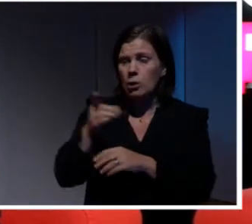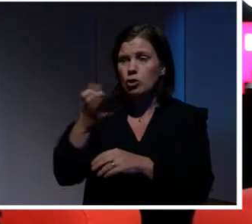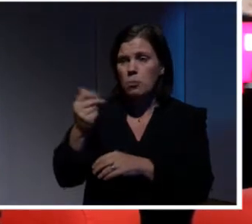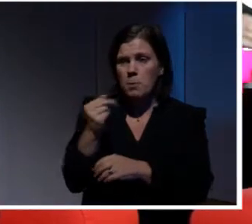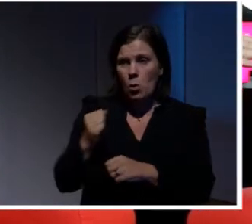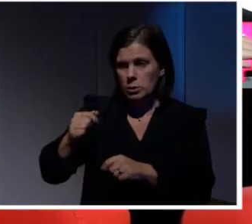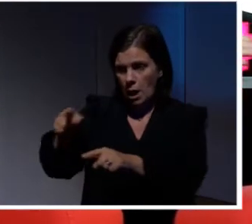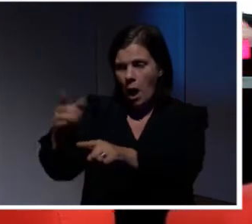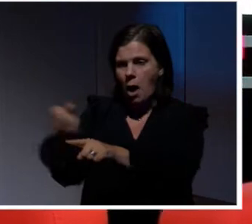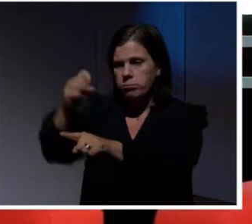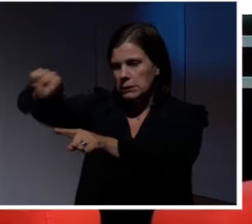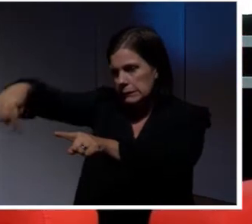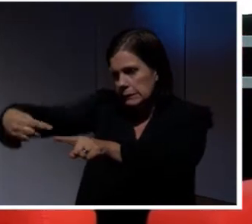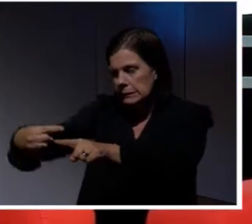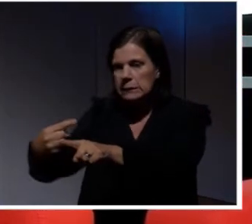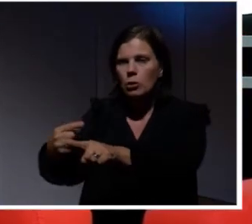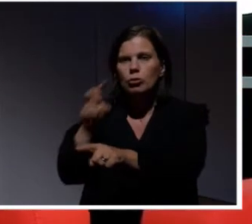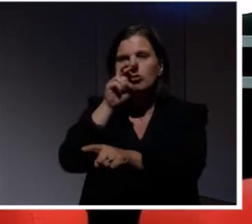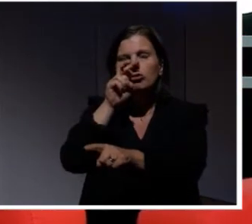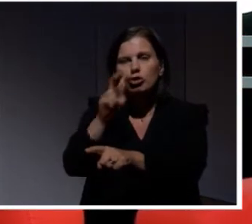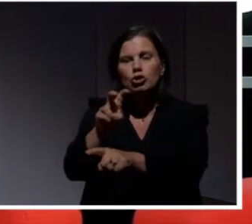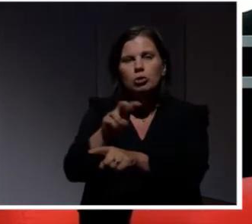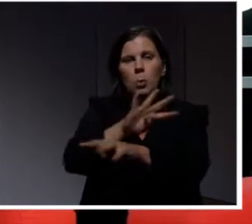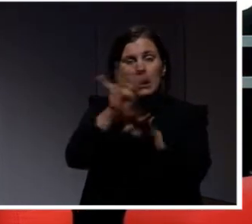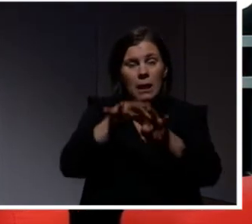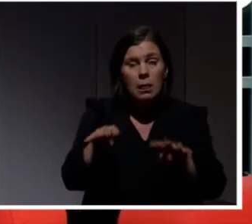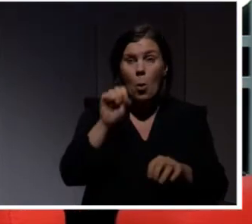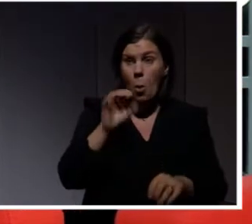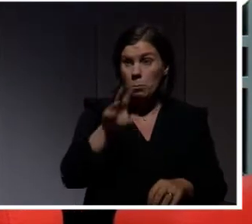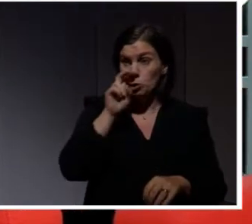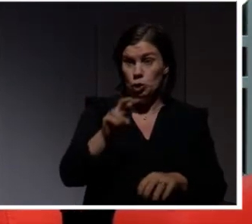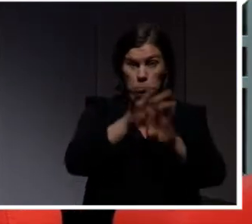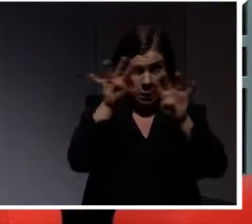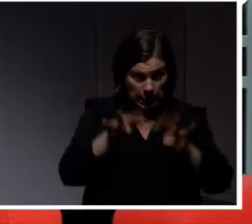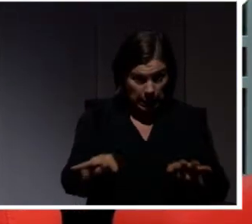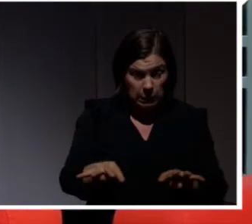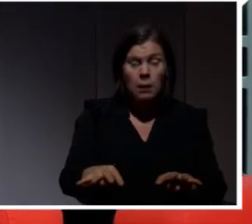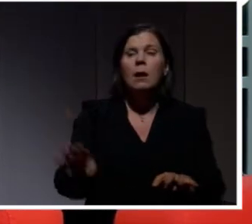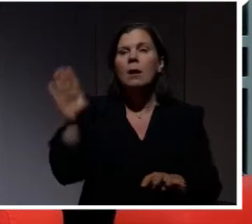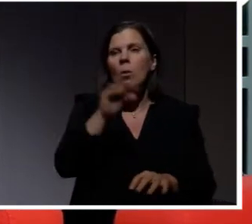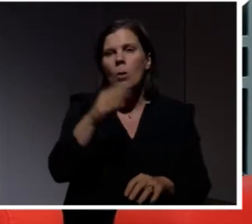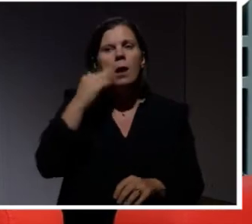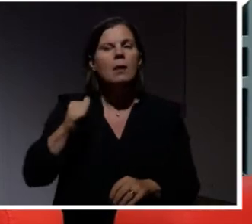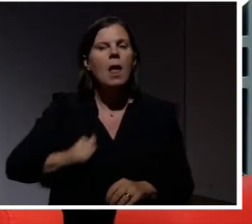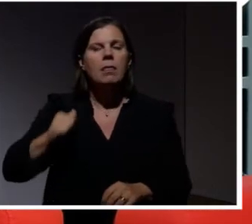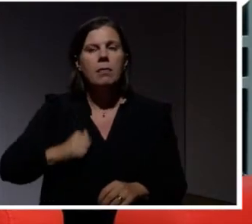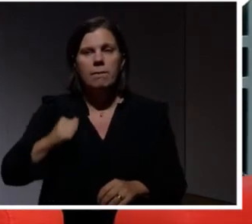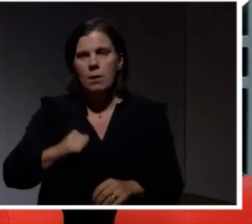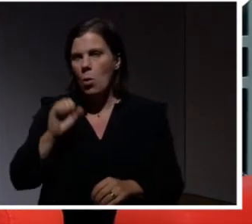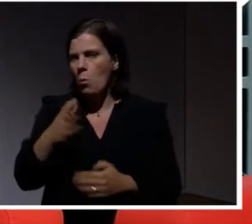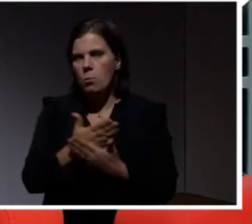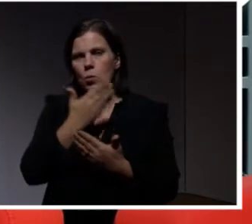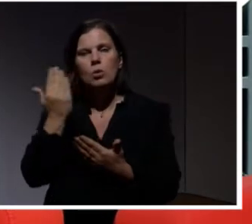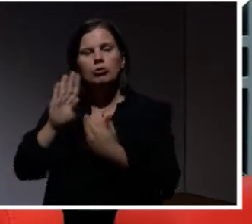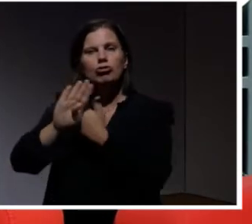allt som ansluts till nätet syns på nätet. Och om det syns på nätet så kan det utnyttjas. Om man inte